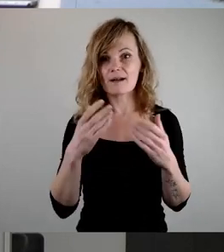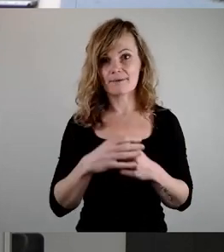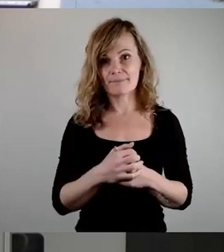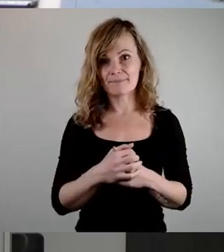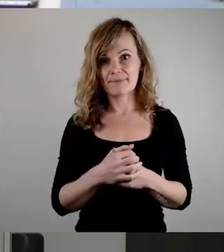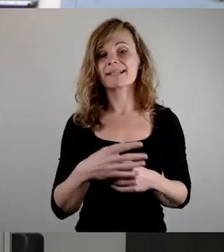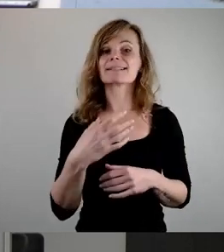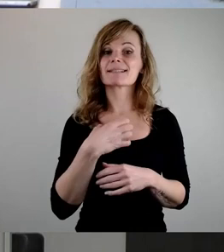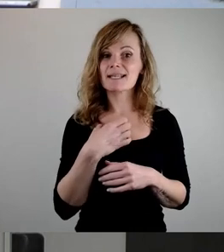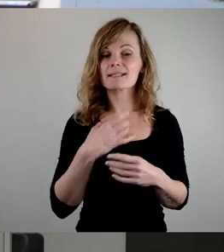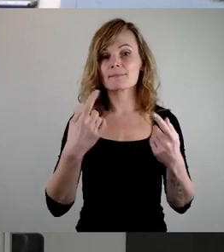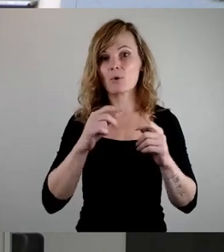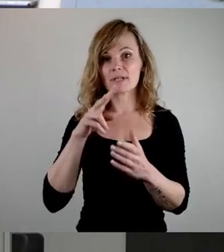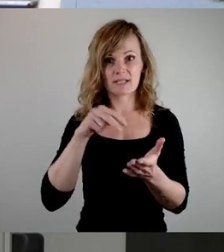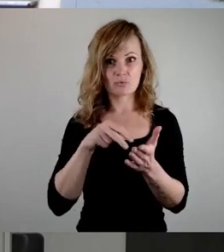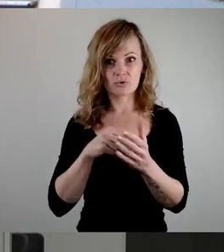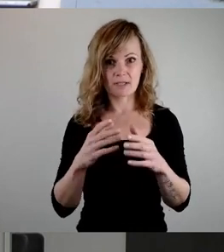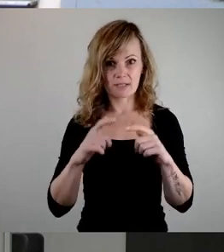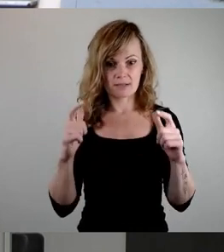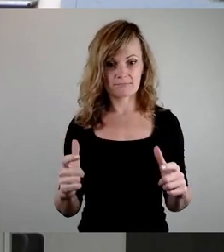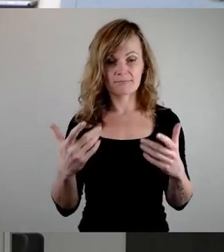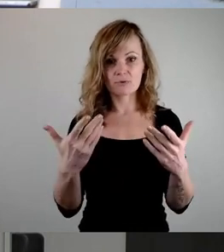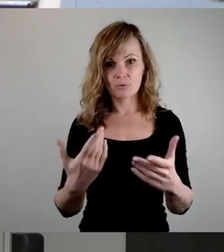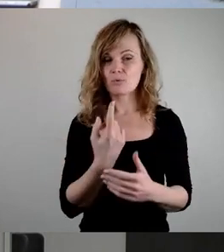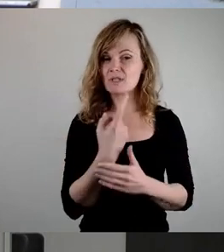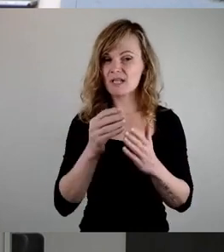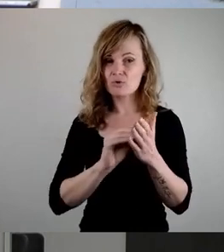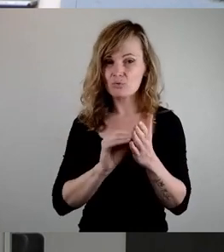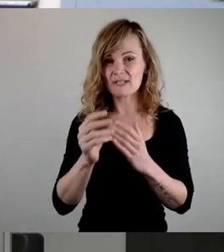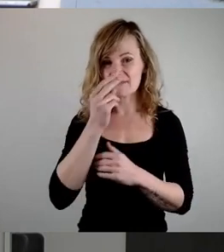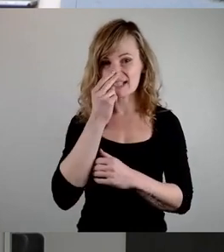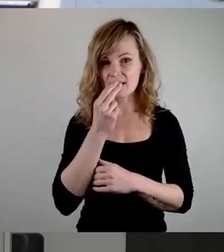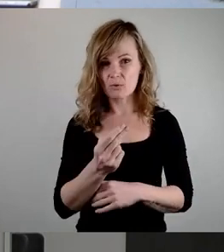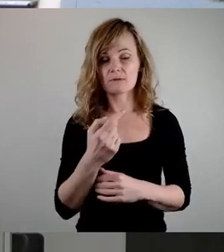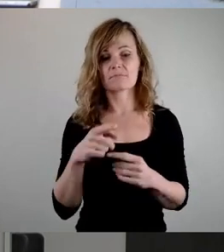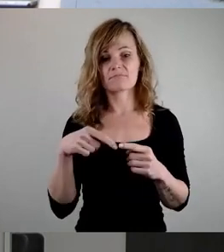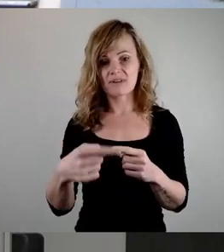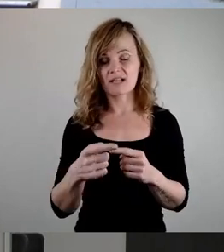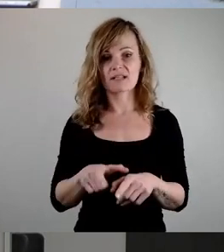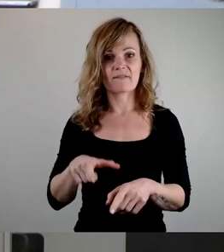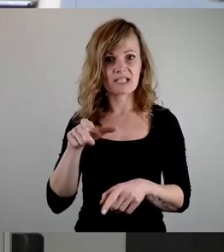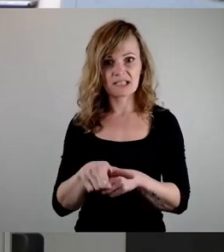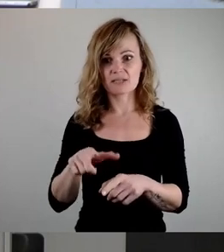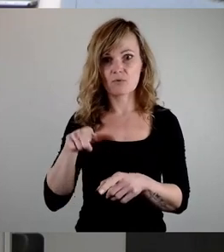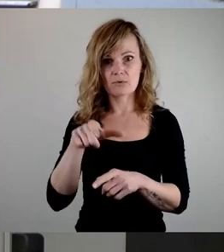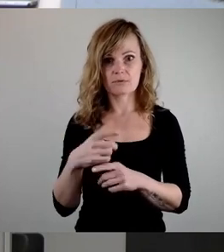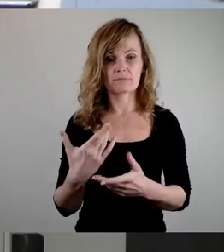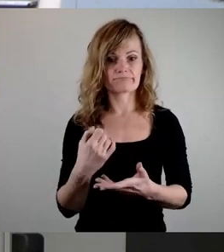baulichen Zustand unserer Schulen und den bevorstehenden Investitionen, die wir